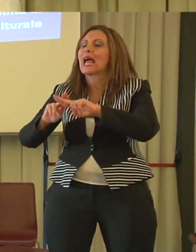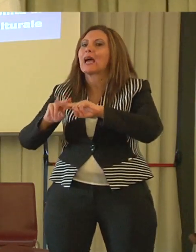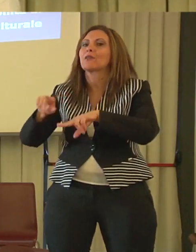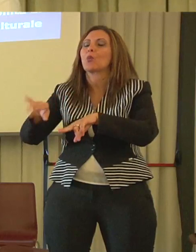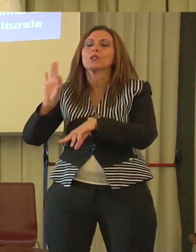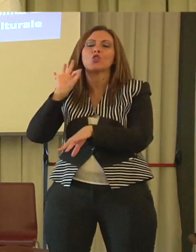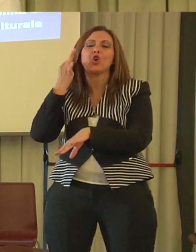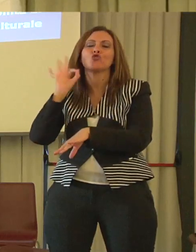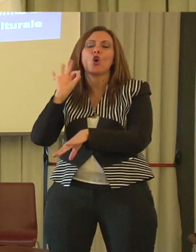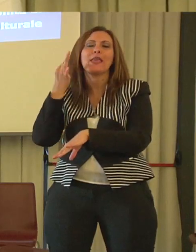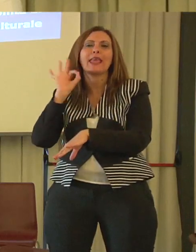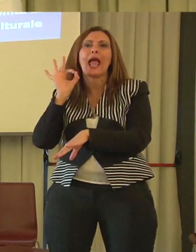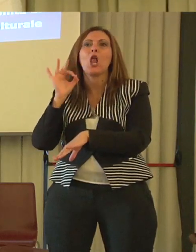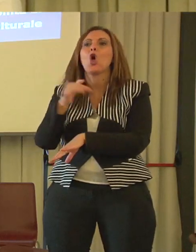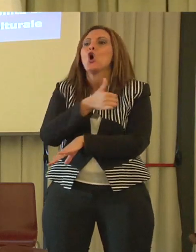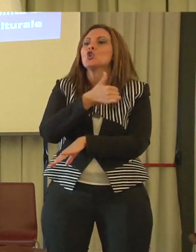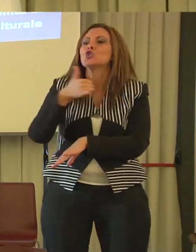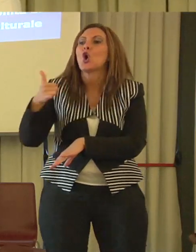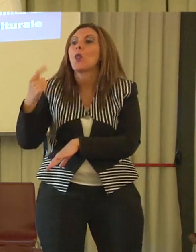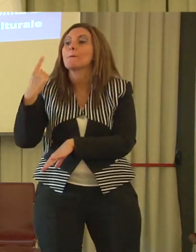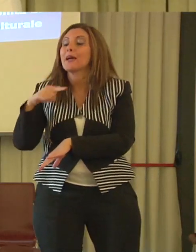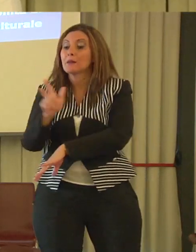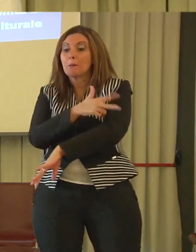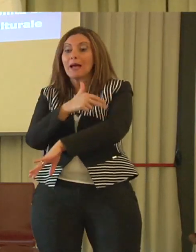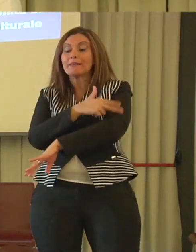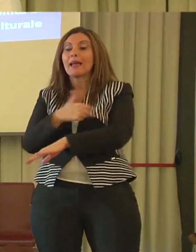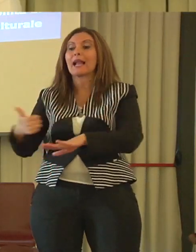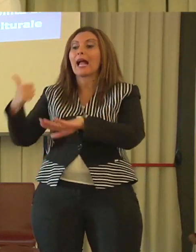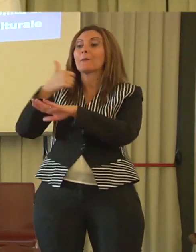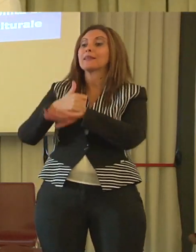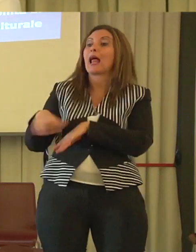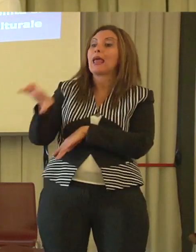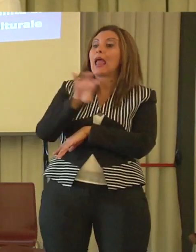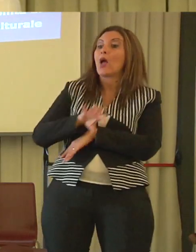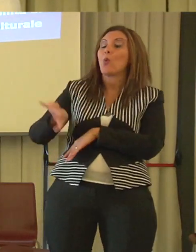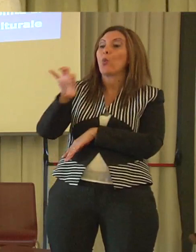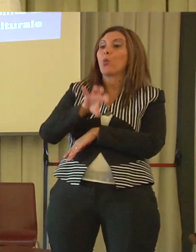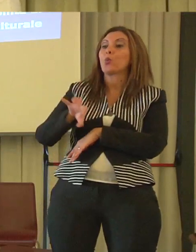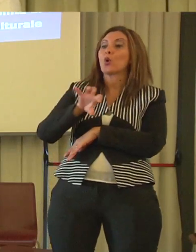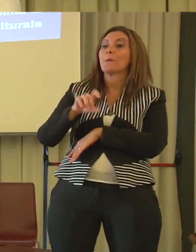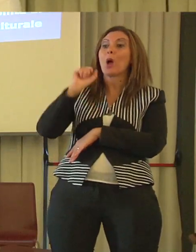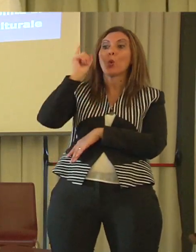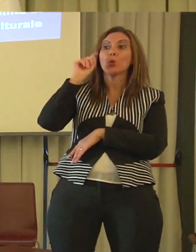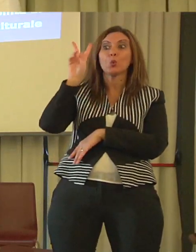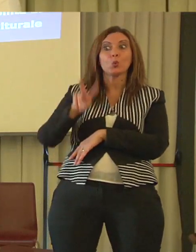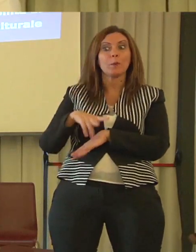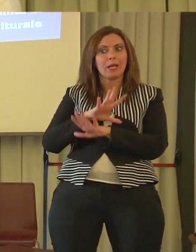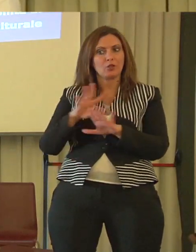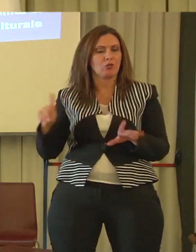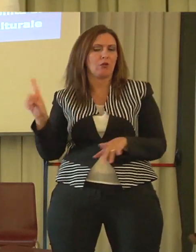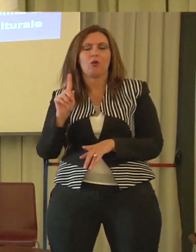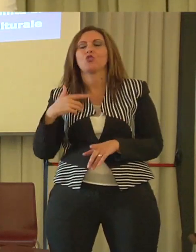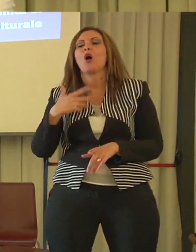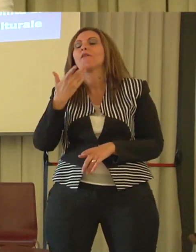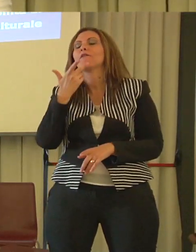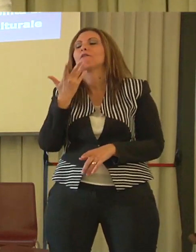solo per l'occasione di Matera, capitale della cultura 2019. Io ce la voglio immaginare in eterno, anche